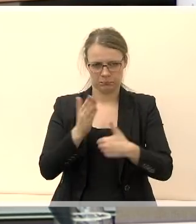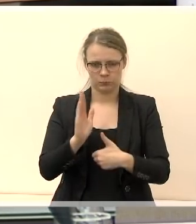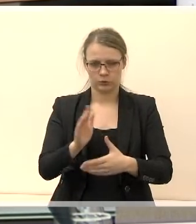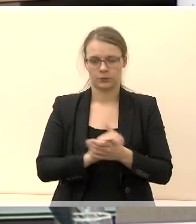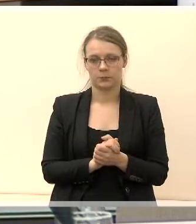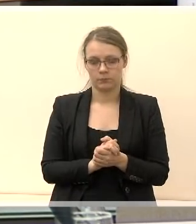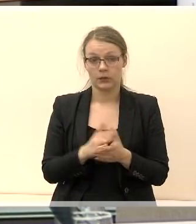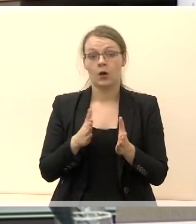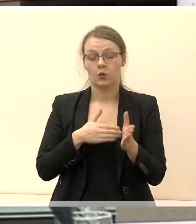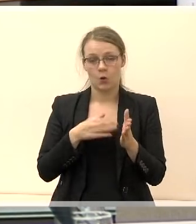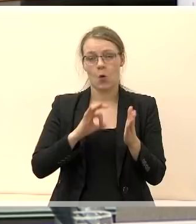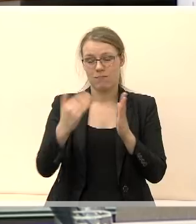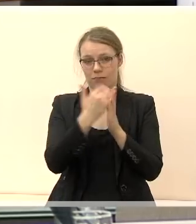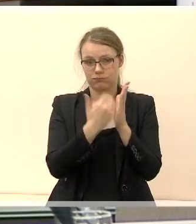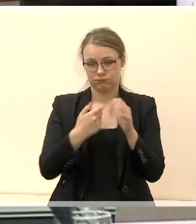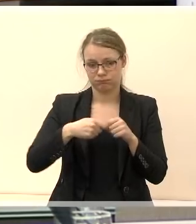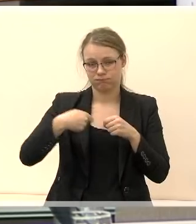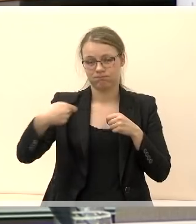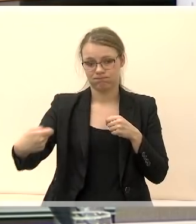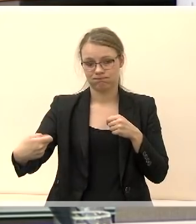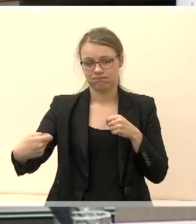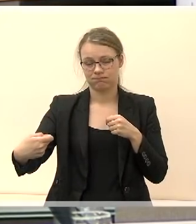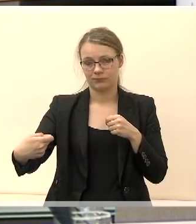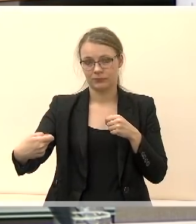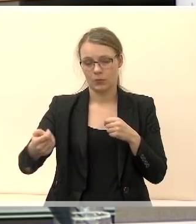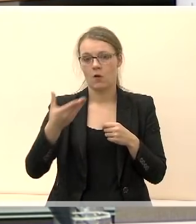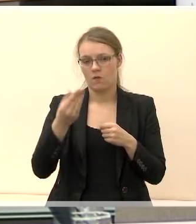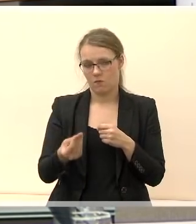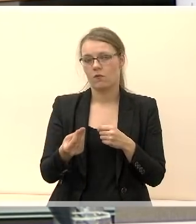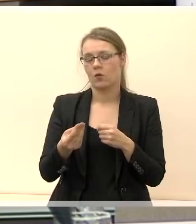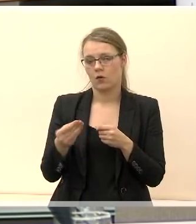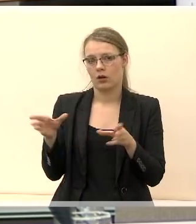testinumą pasisakysi mano kolega.